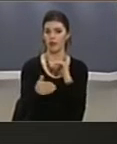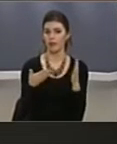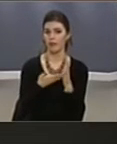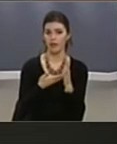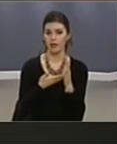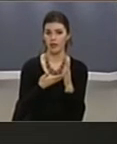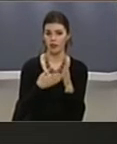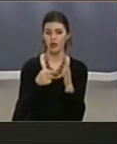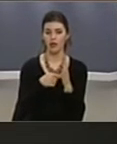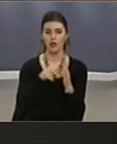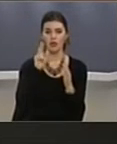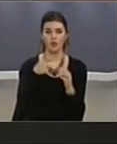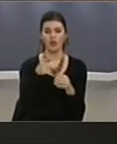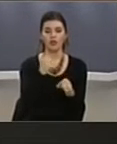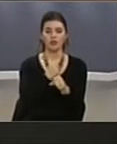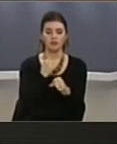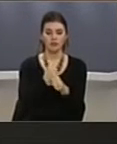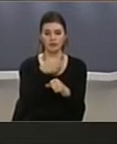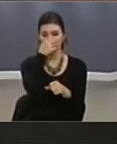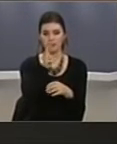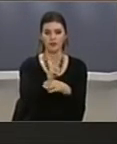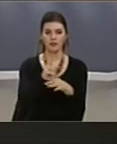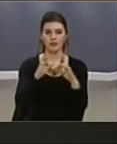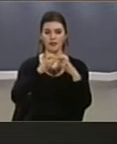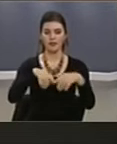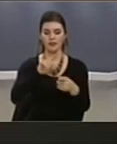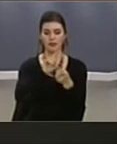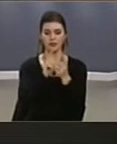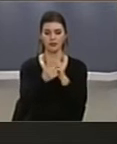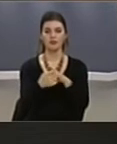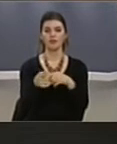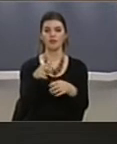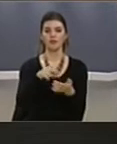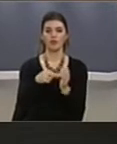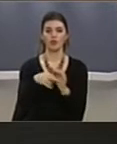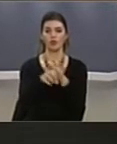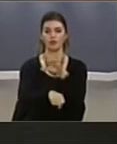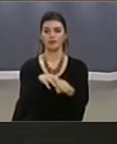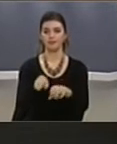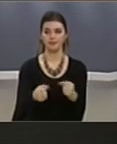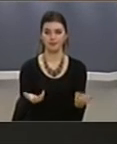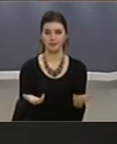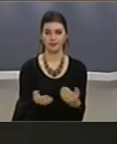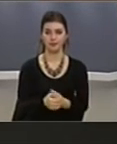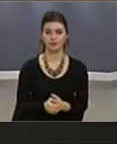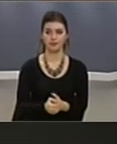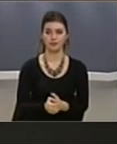mund të degradoj dhe të transformojt në qerdën e militantëve partijak dhe me detyra të parapërtaktuara.